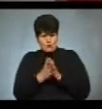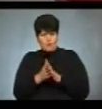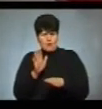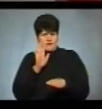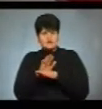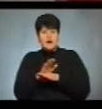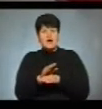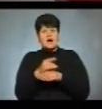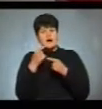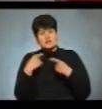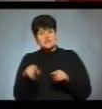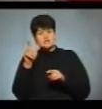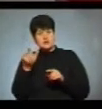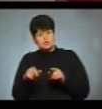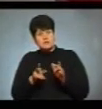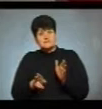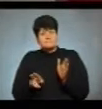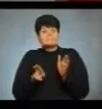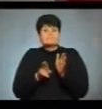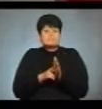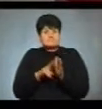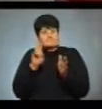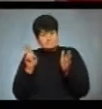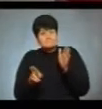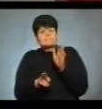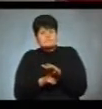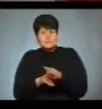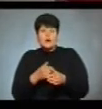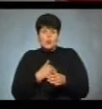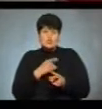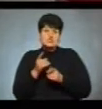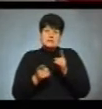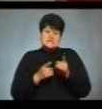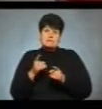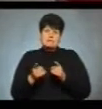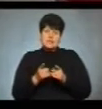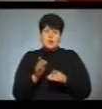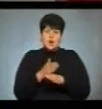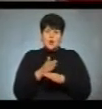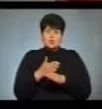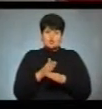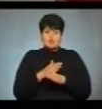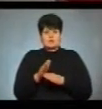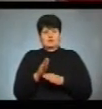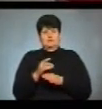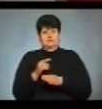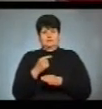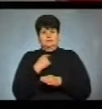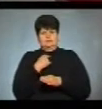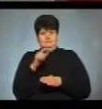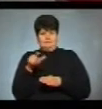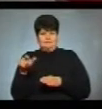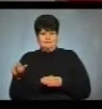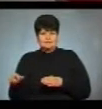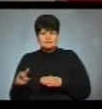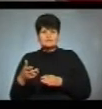людина на них пристає, тому що вона хоче зміни розподілу електорального поля. І,